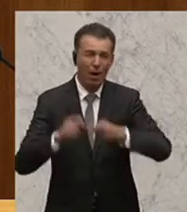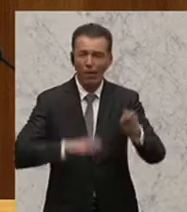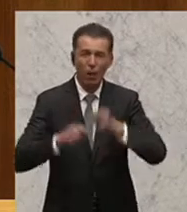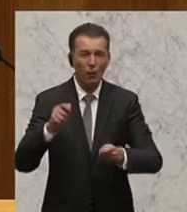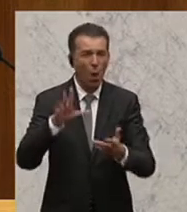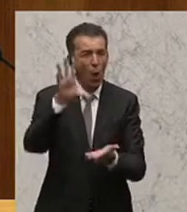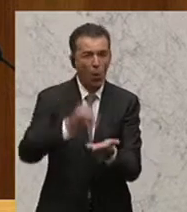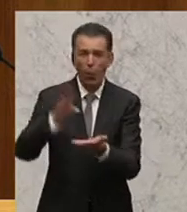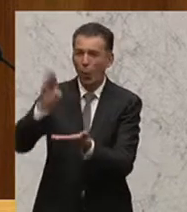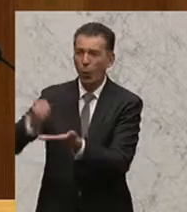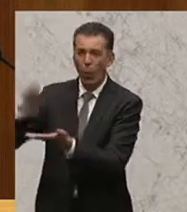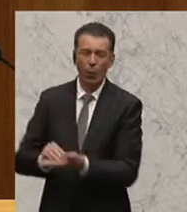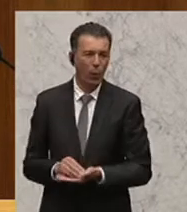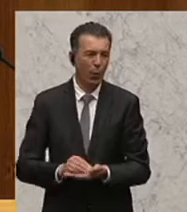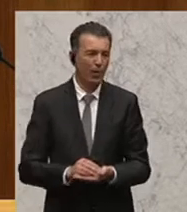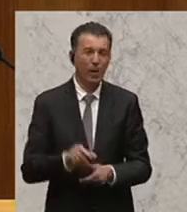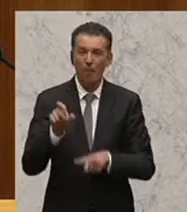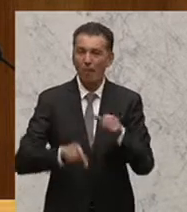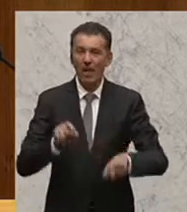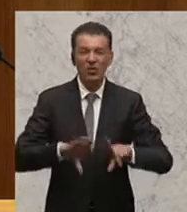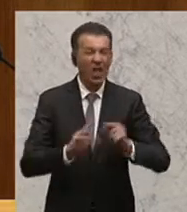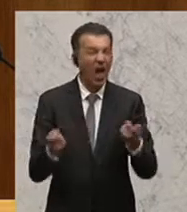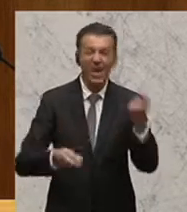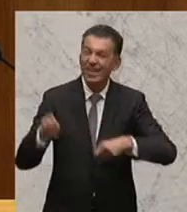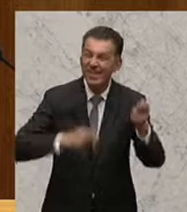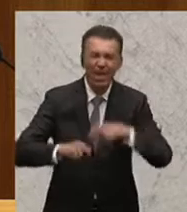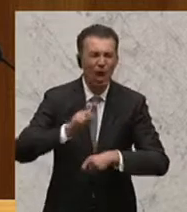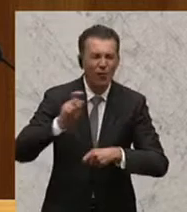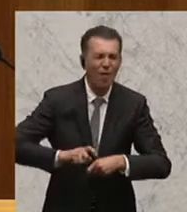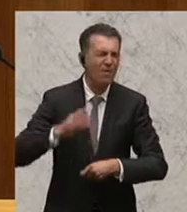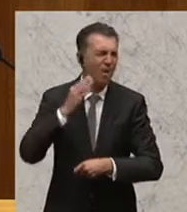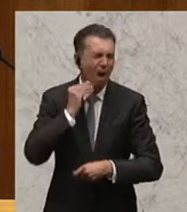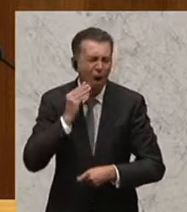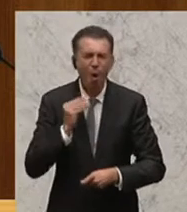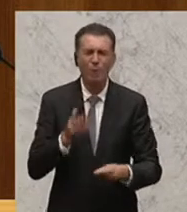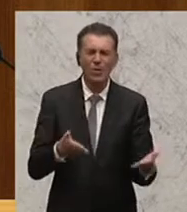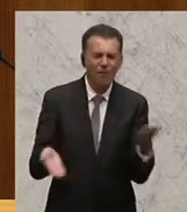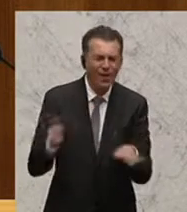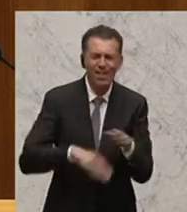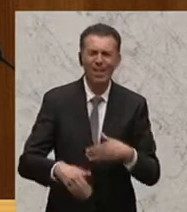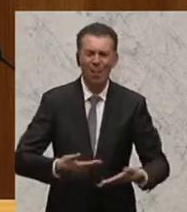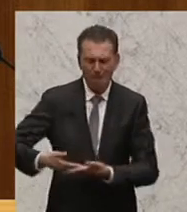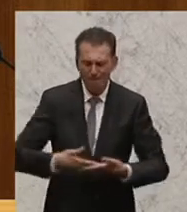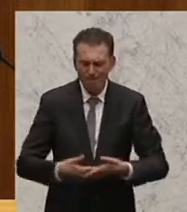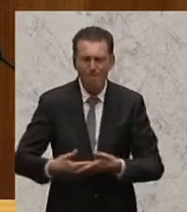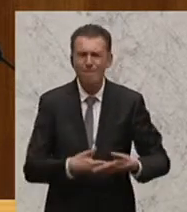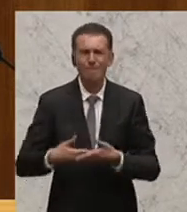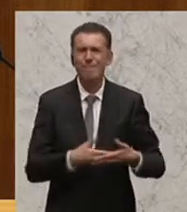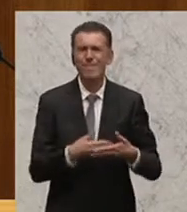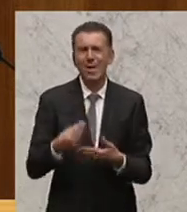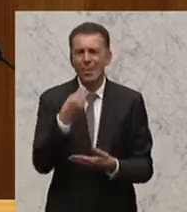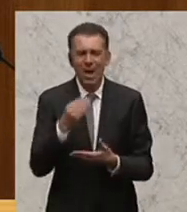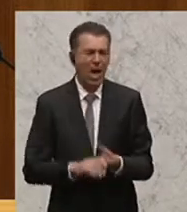Menschen alles ausgekauft haben an Wasser, an Obst, an Windeln, an Babynahrung, was irgendwie zu haben war.